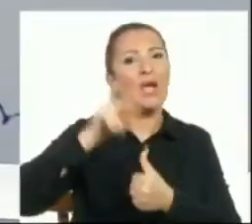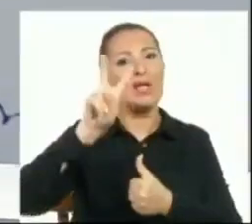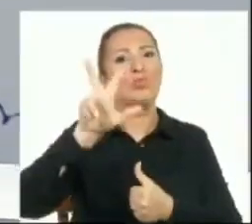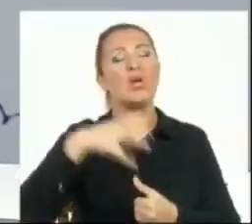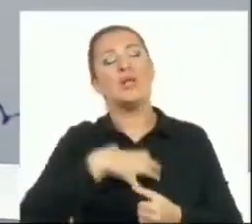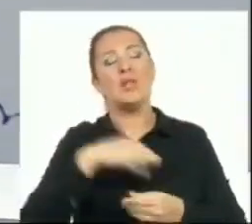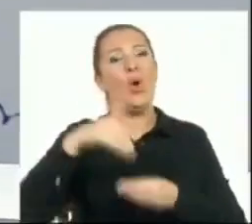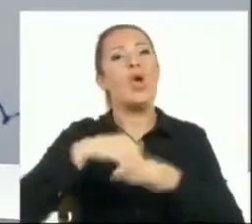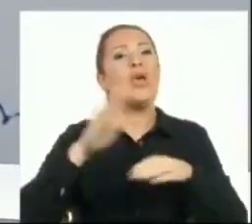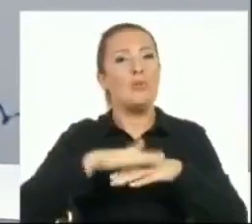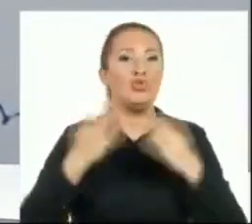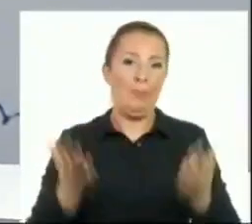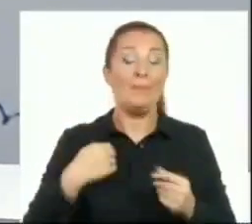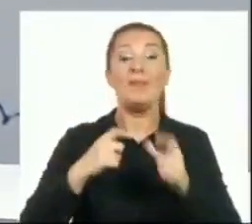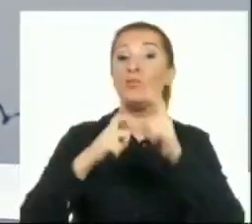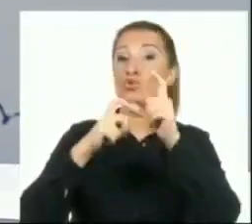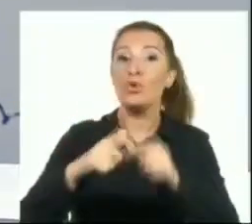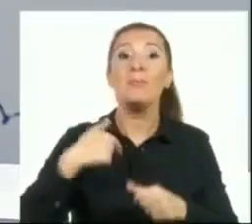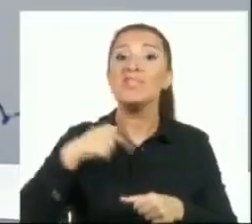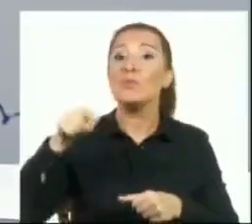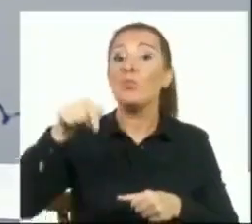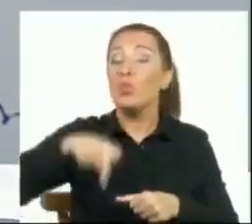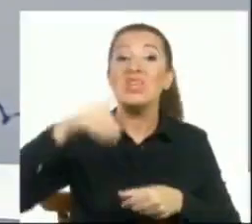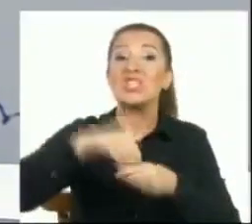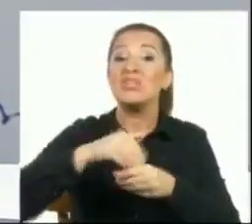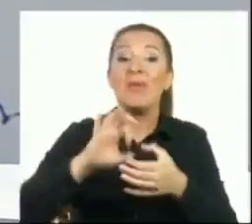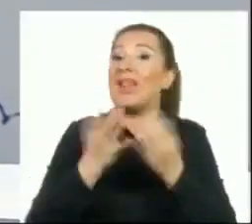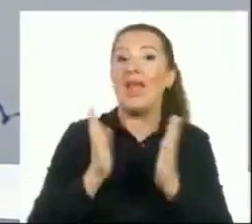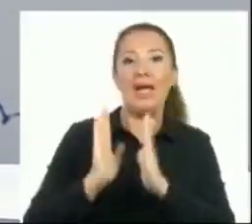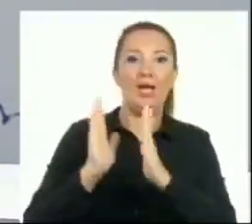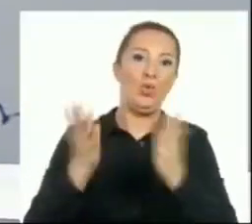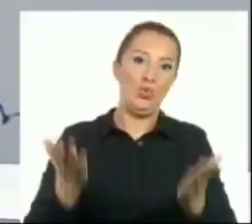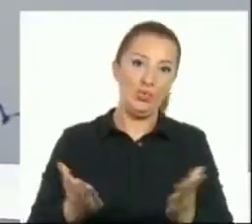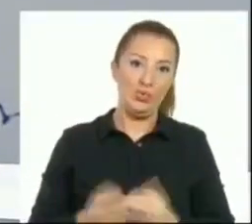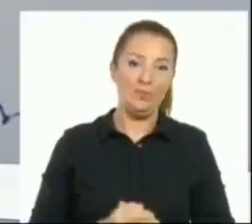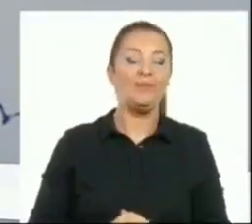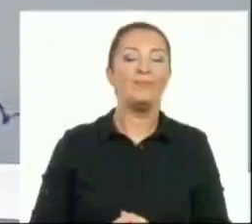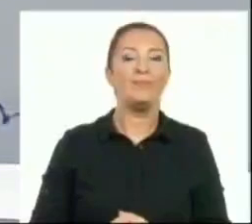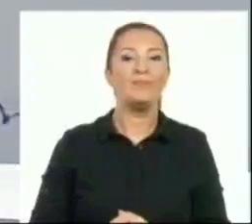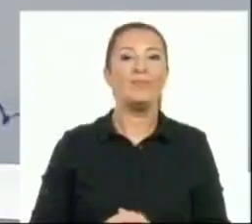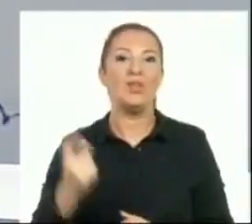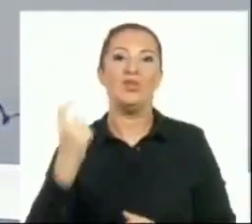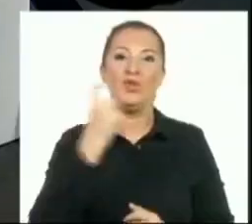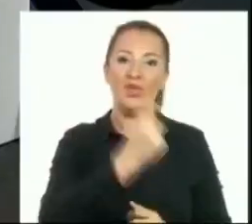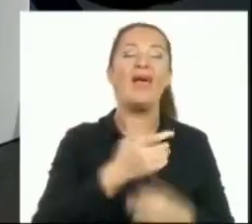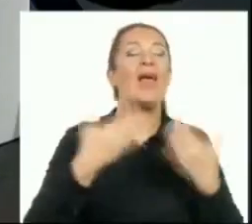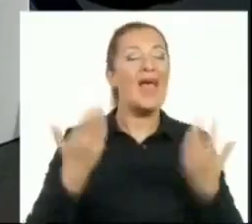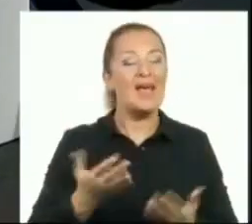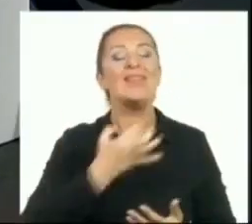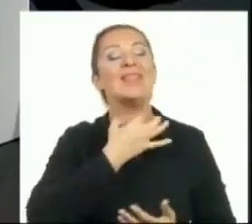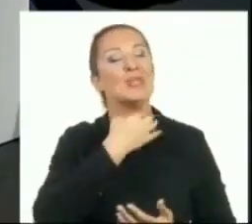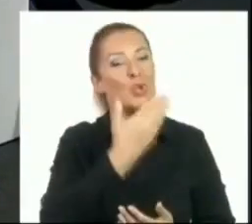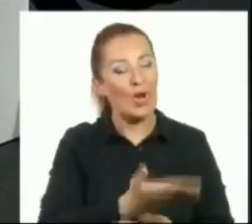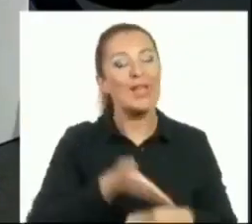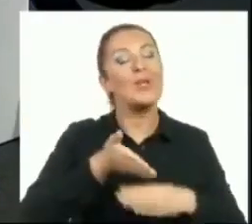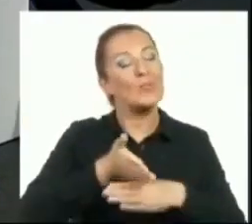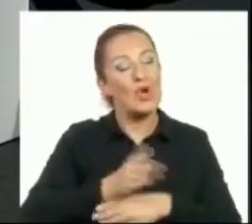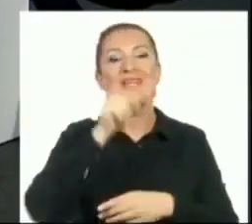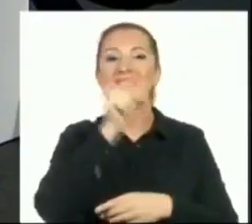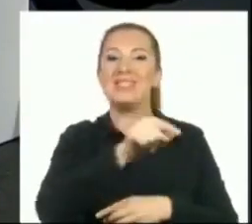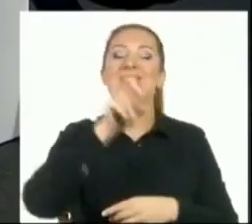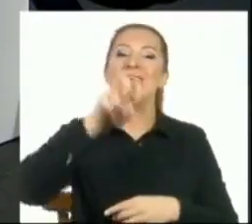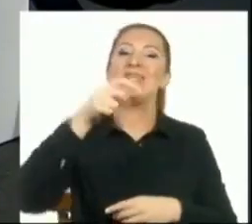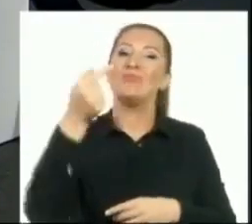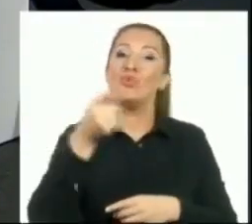Sorum şu, biz bu seçime niye gidiyoruz? Evet, teşekkür ederim. Doğru siz 8,5 milyon